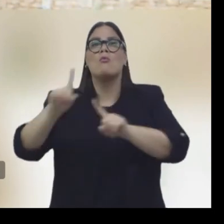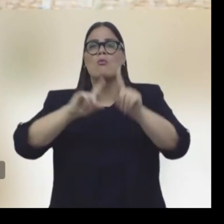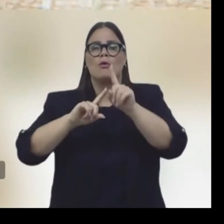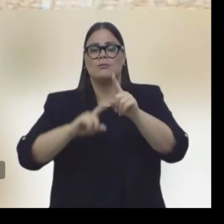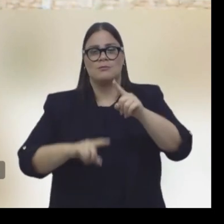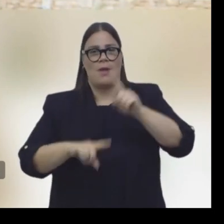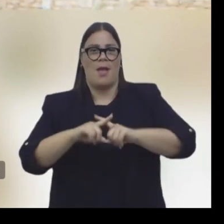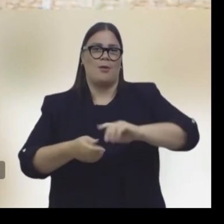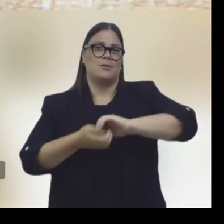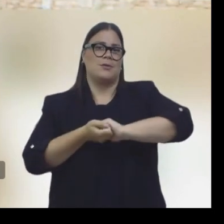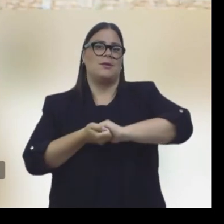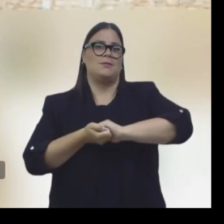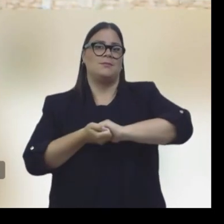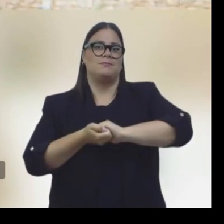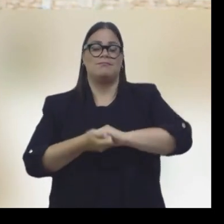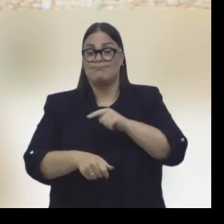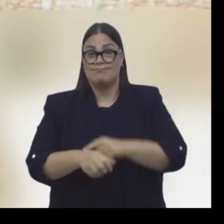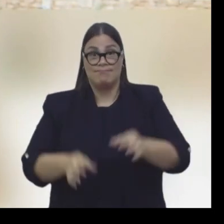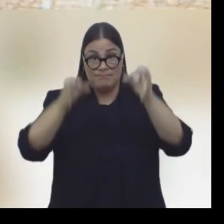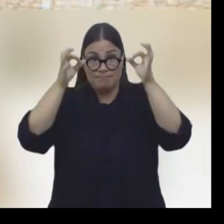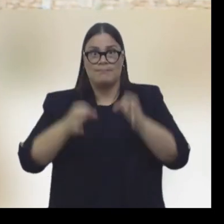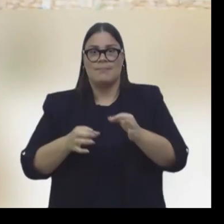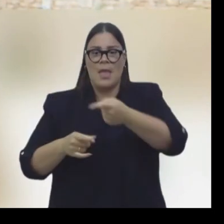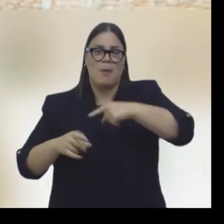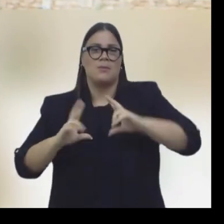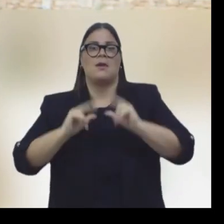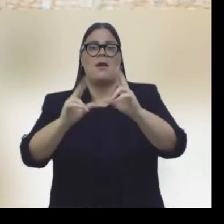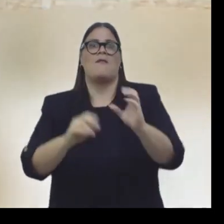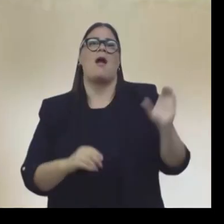φωνή αυτή είναι της Ελλήνων Συνέλευσης. Είναι η ώρα να γίνουμε Ευρώπη.